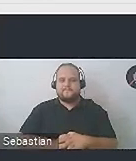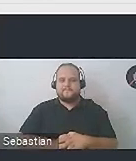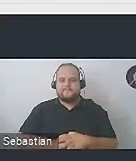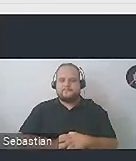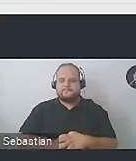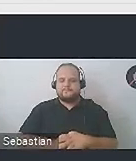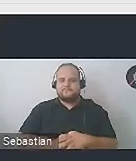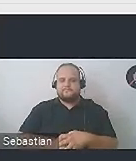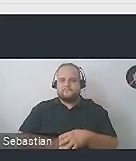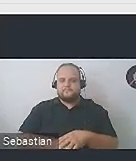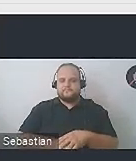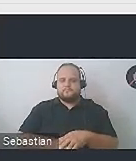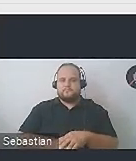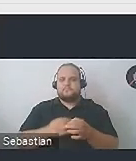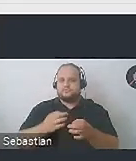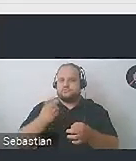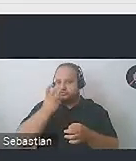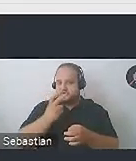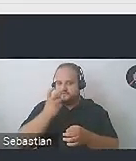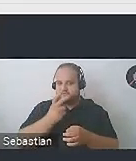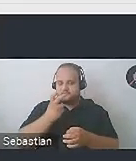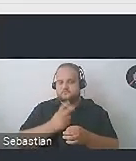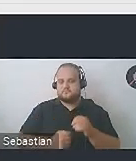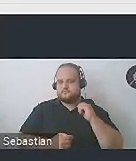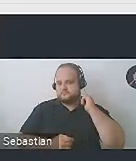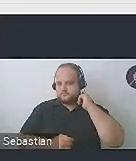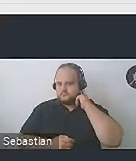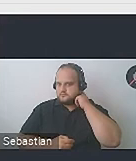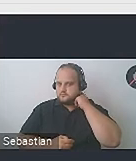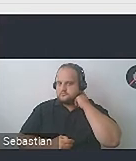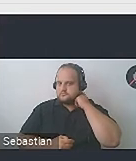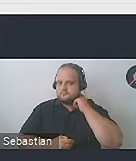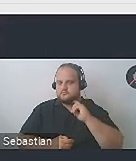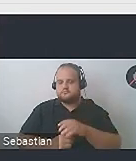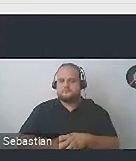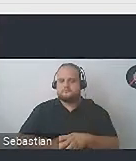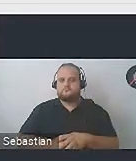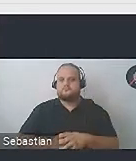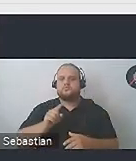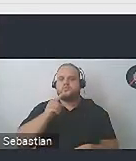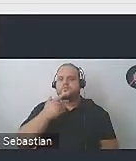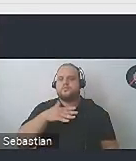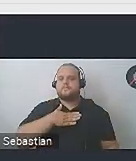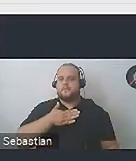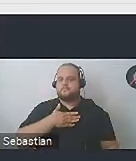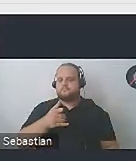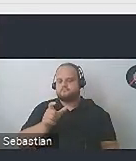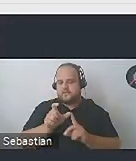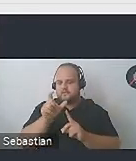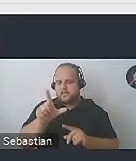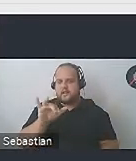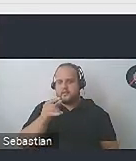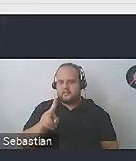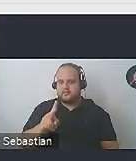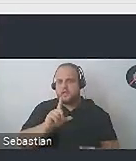No a teraz ciekawostka. Tutaj nie mam dla Państwa mentimitera, ale będę liczyła na odrobinkę